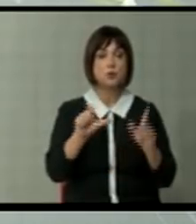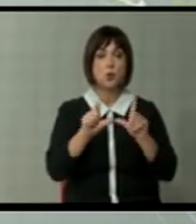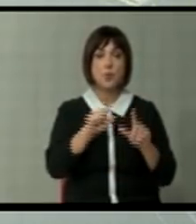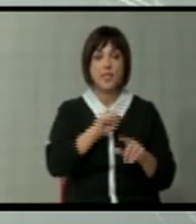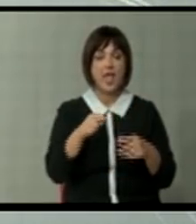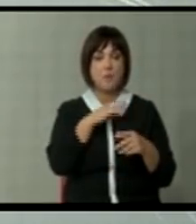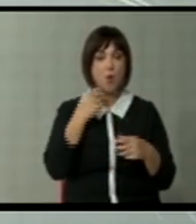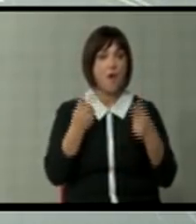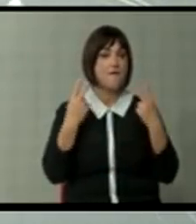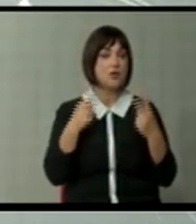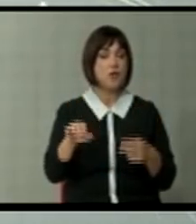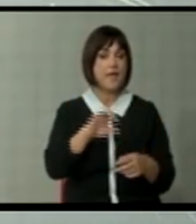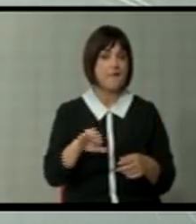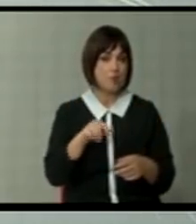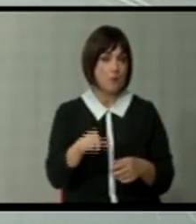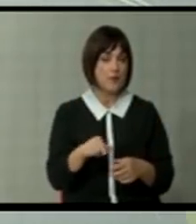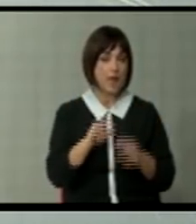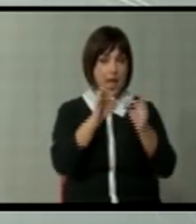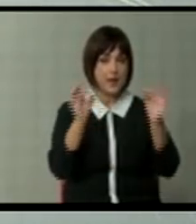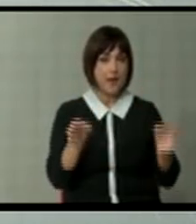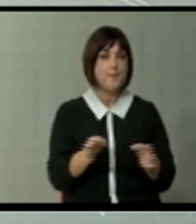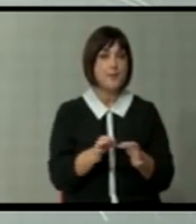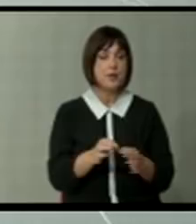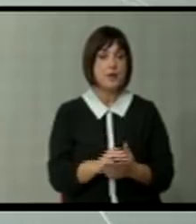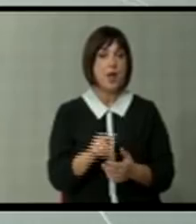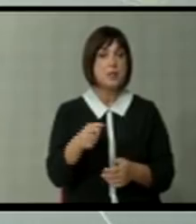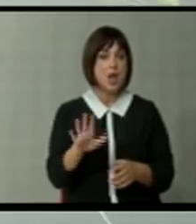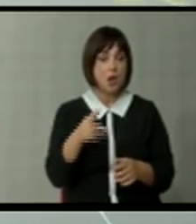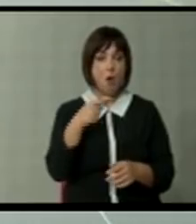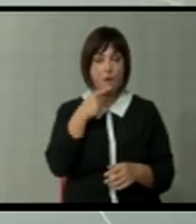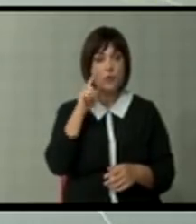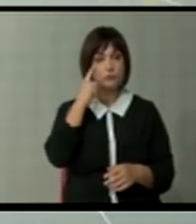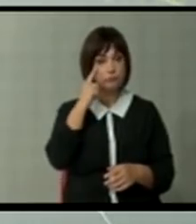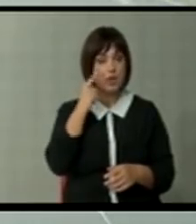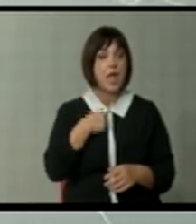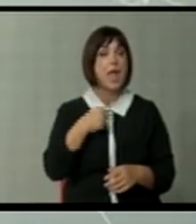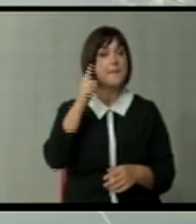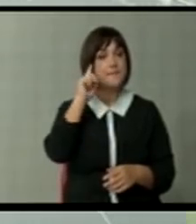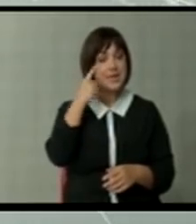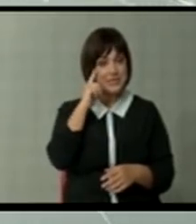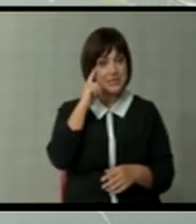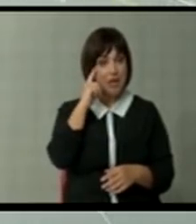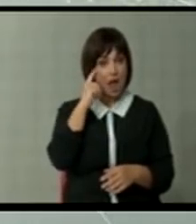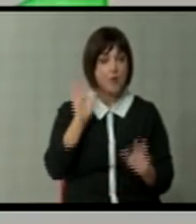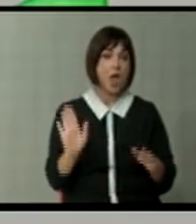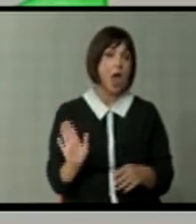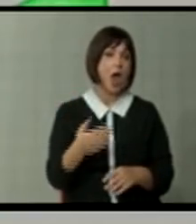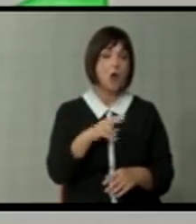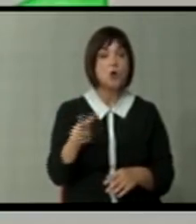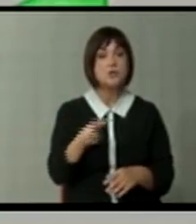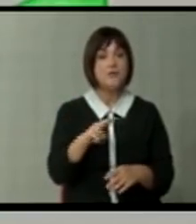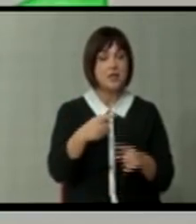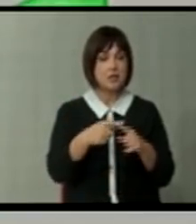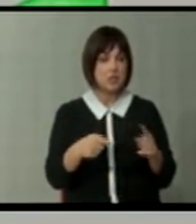толку важно во европски рамки. Не. Тоа ли го имплицирате? Не, мислам дека, јако двата